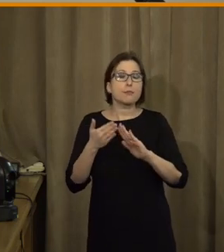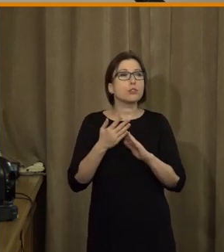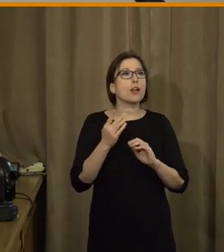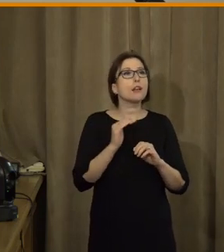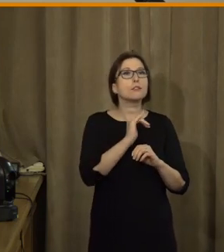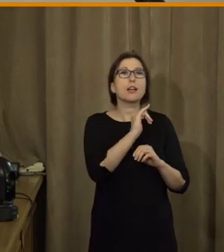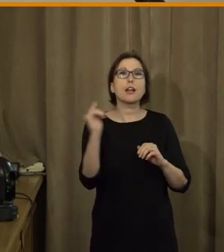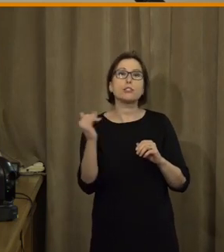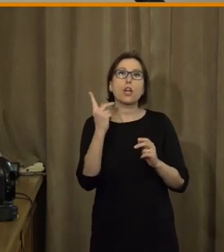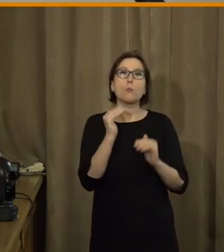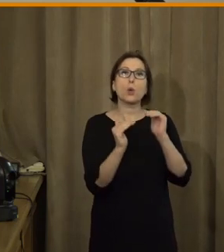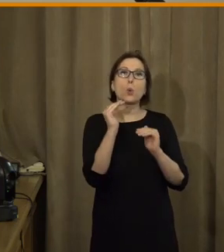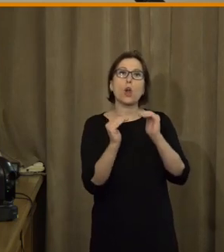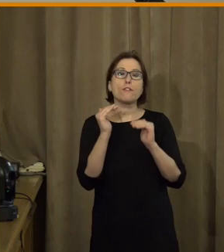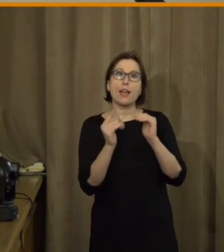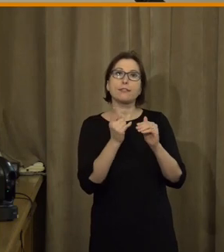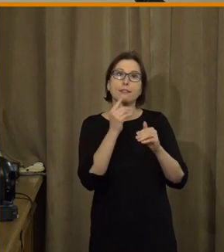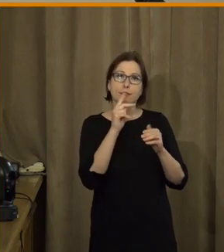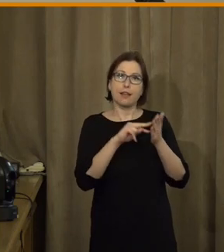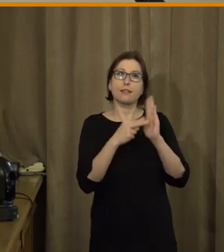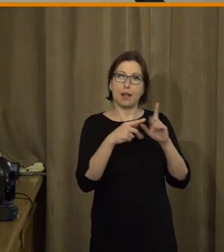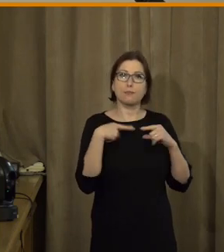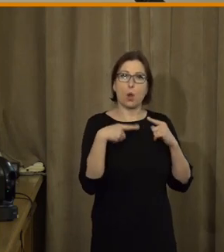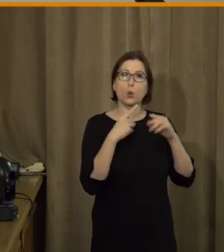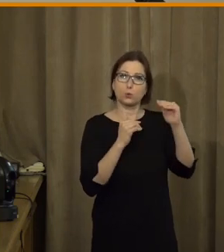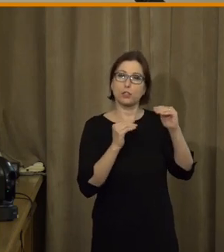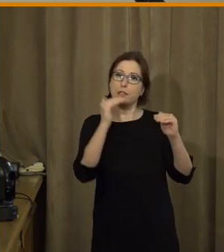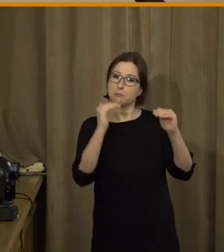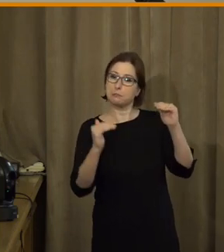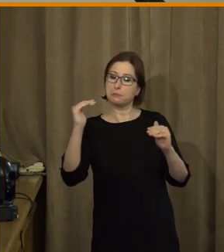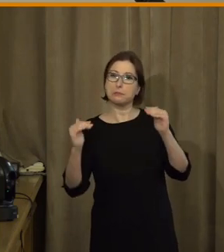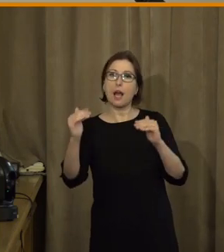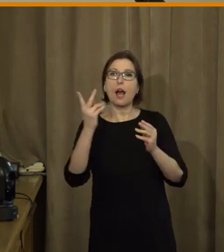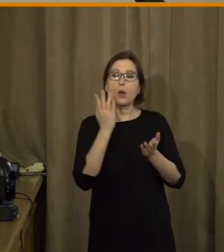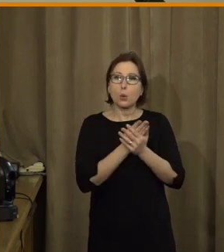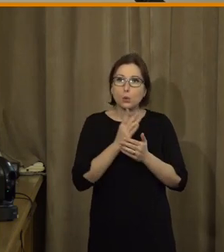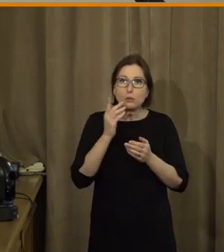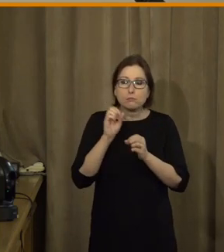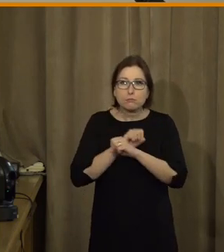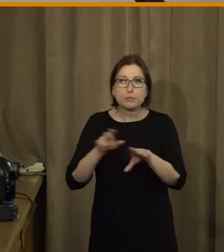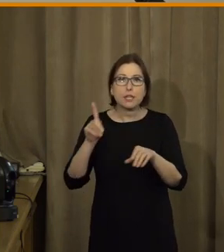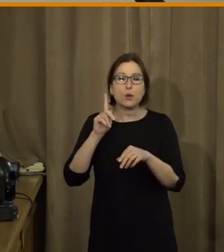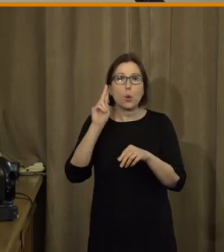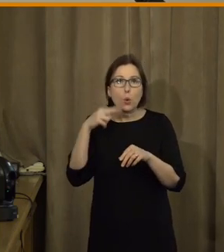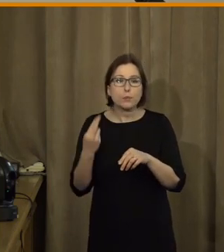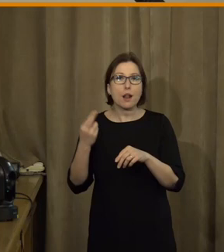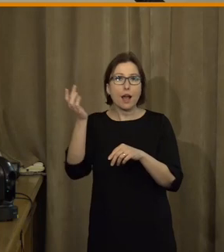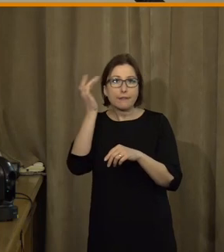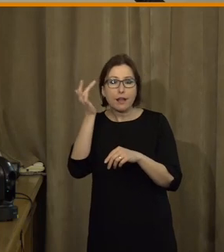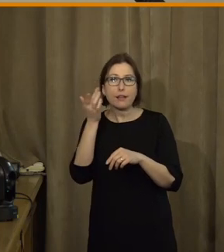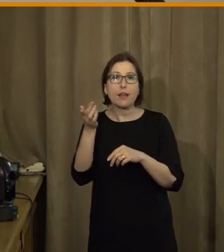nějakou úroveň, kdy v tom životě funguje, ale teď tady slyšíme o nástupu AI, kterou zatím jako